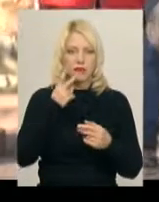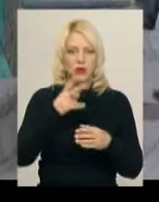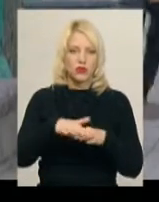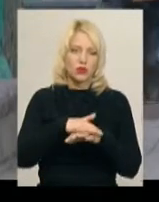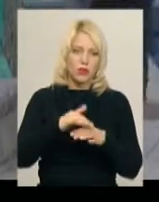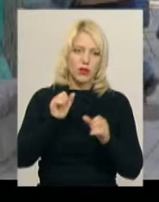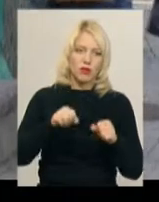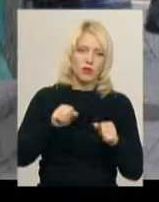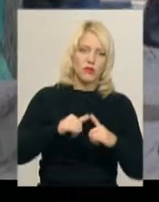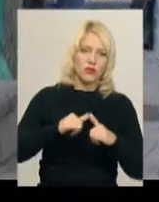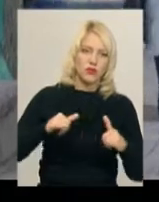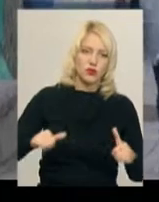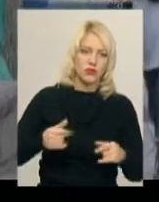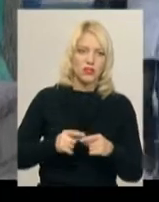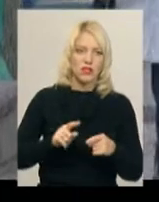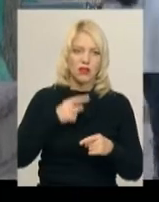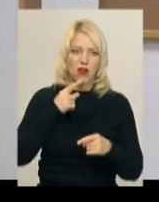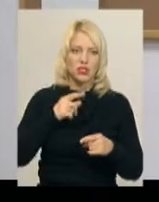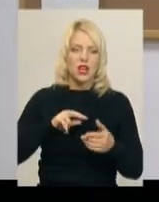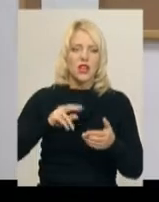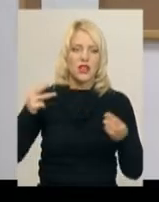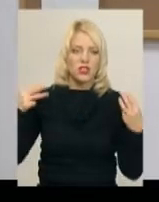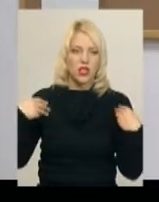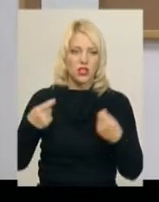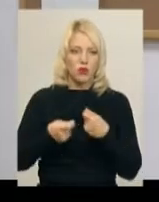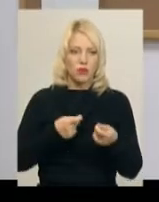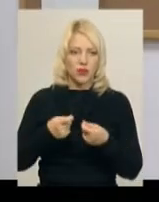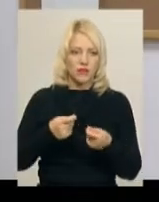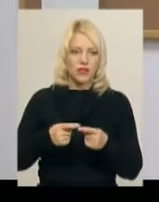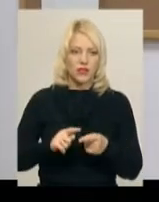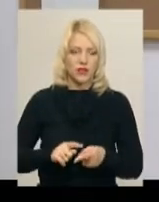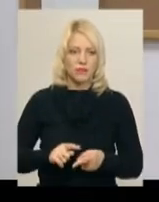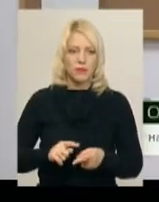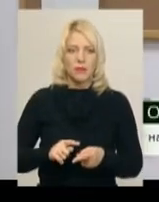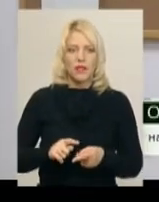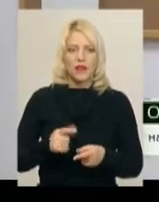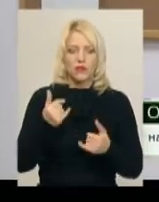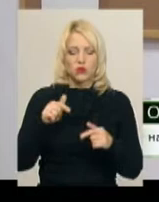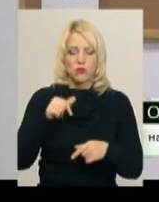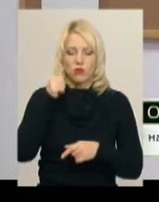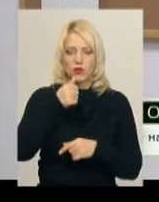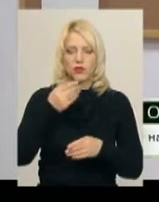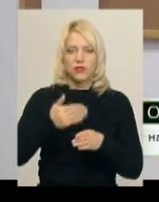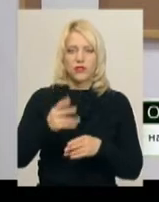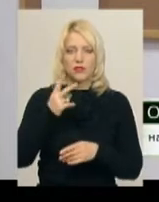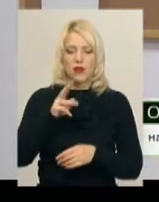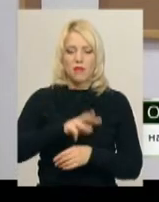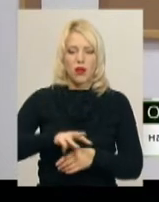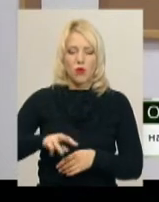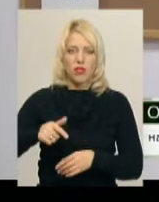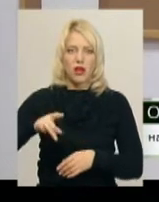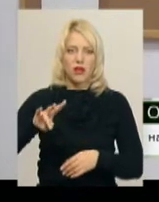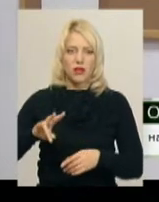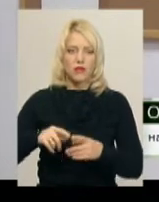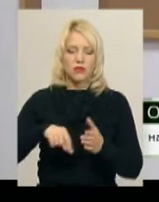розвитку, каже начальник управління економіки Хмельницької міської ради Оксана Новодон. В цьому році виділили 2 мільйони гривень з